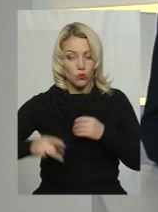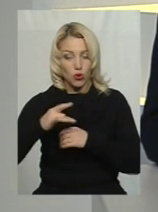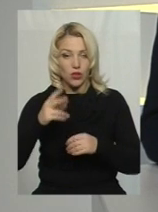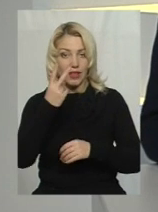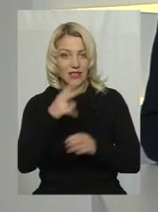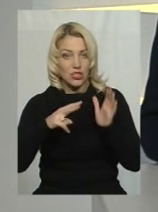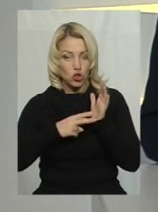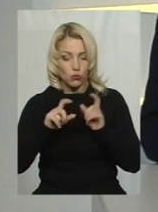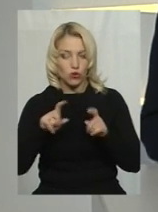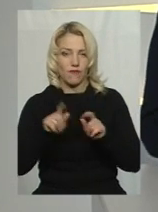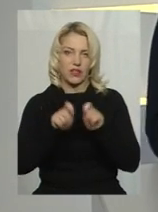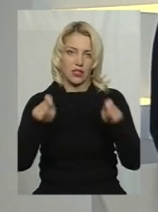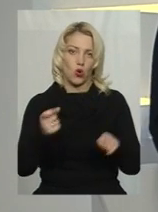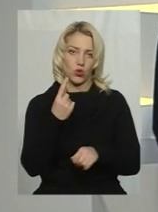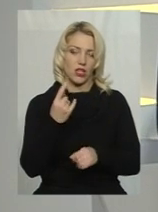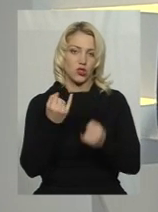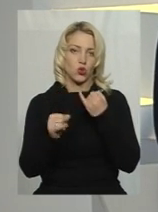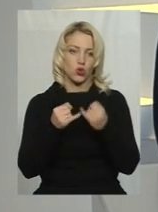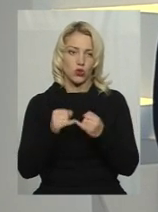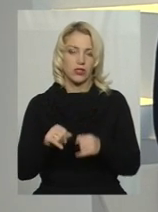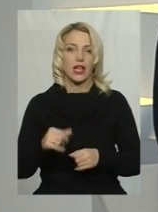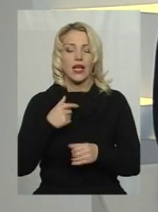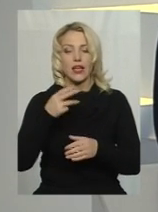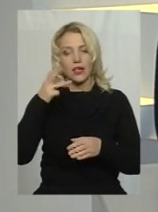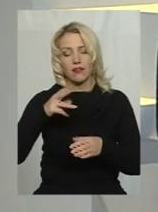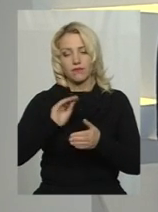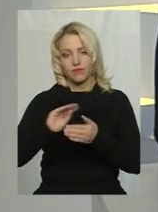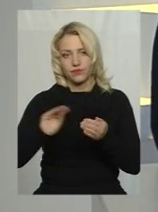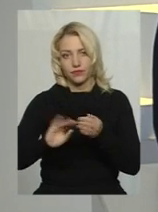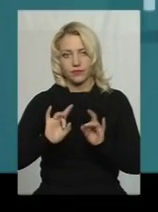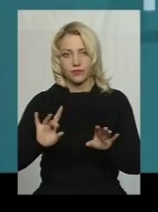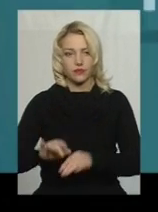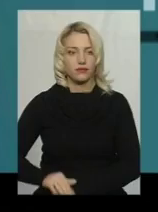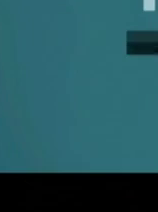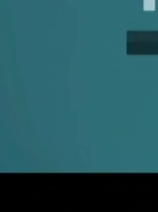відкрили 11 жовтня. Дарина Денисенко допитувалась про його функціональність.